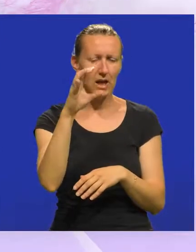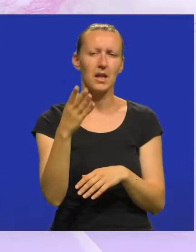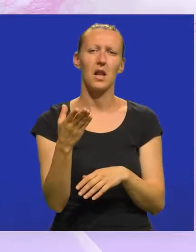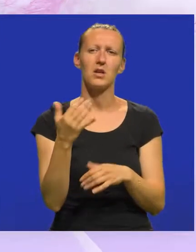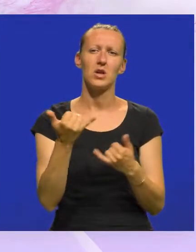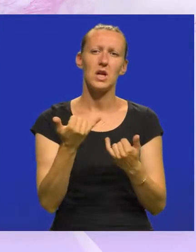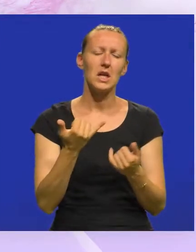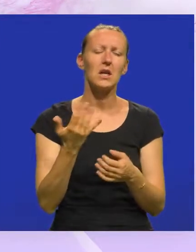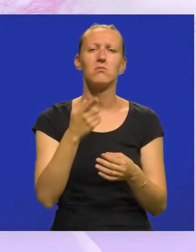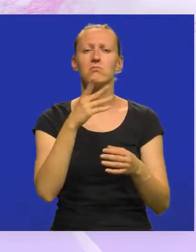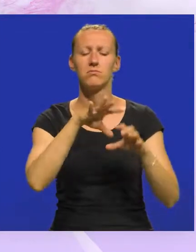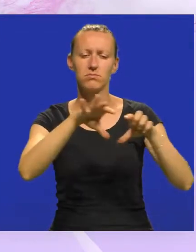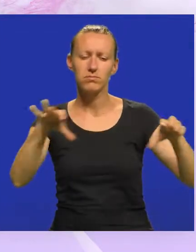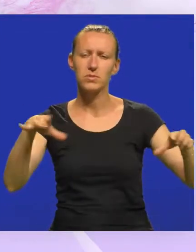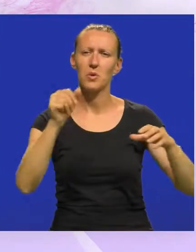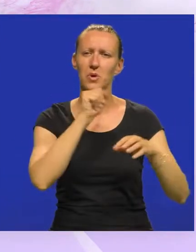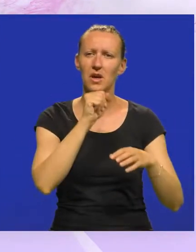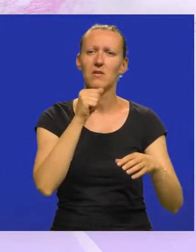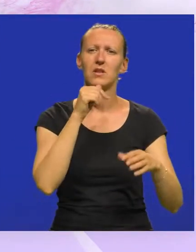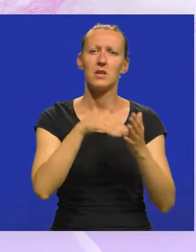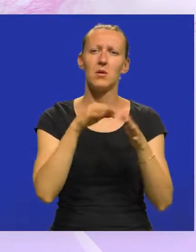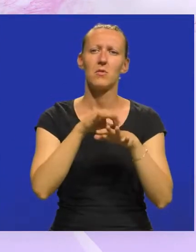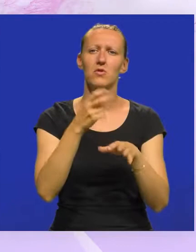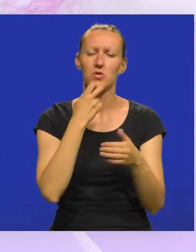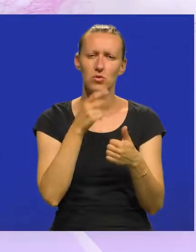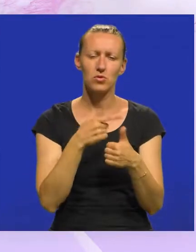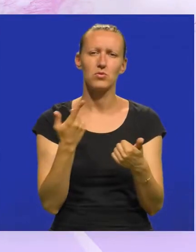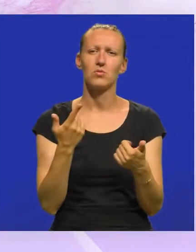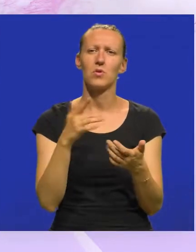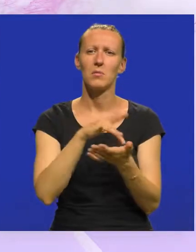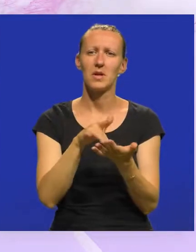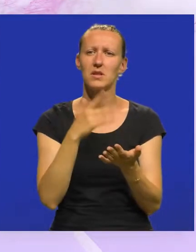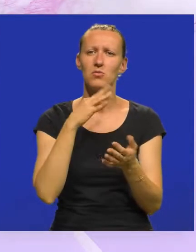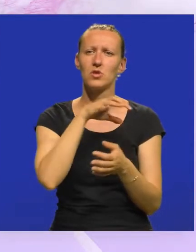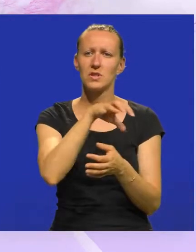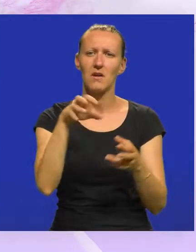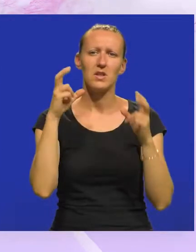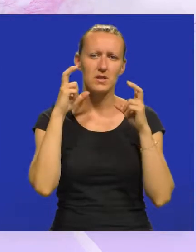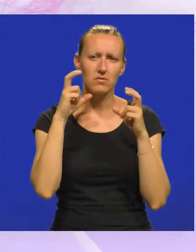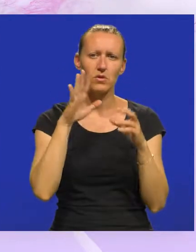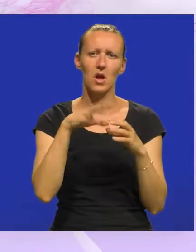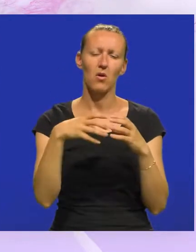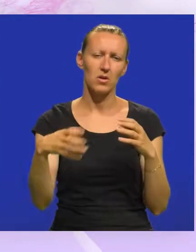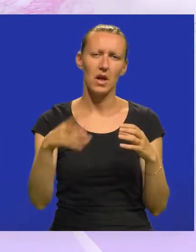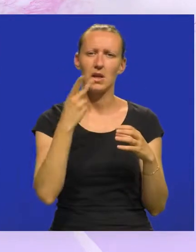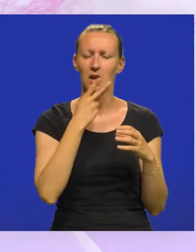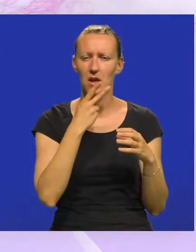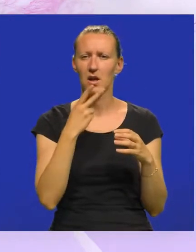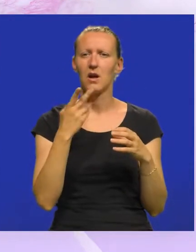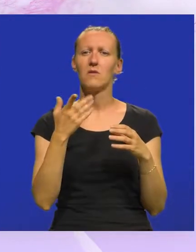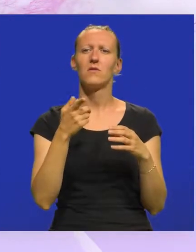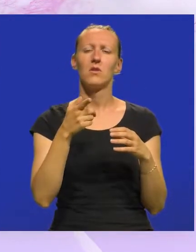ili eventualno pozornice. Infrastruktura, dakle, treba provjeti struju, mjesta gdje će se moći postaviti zvučnici i tako dalje. Naravno,